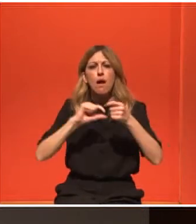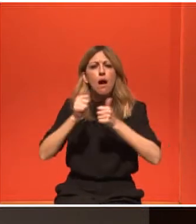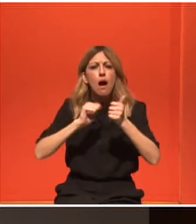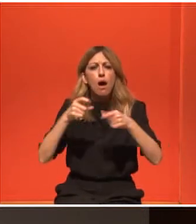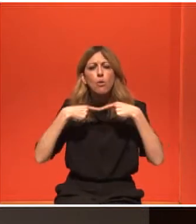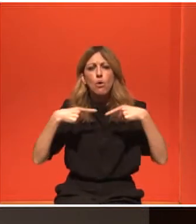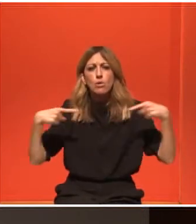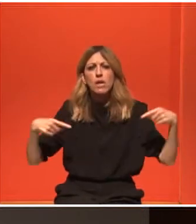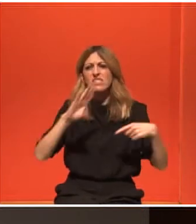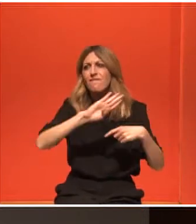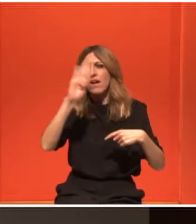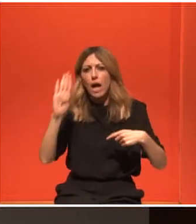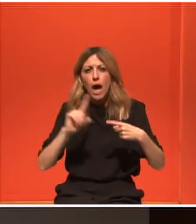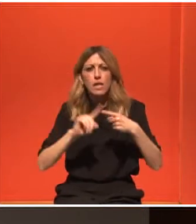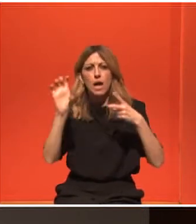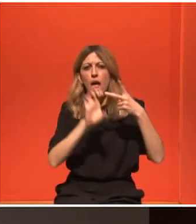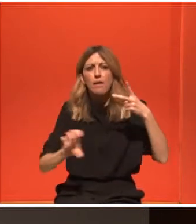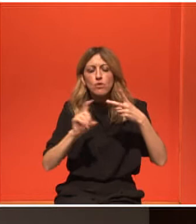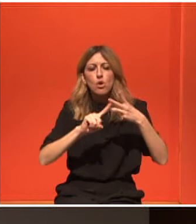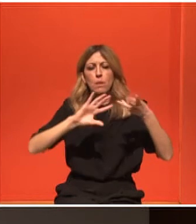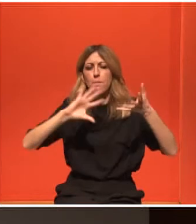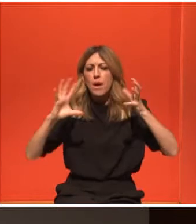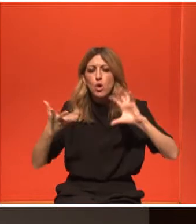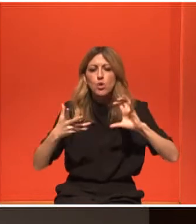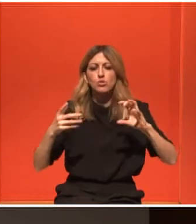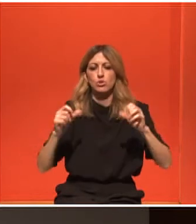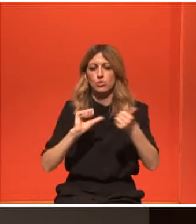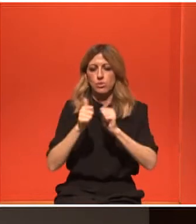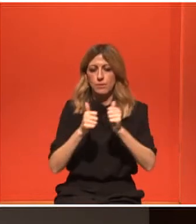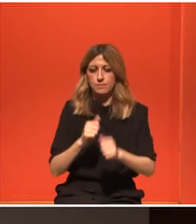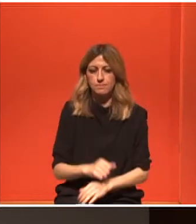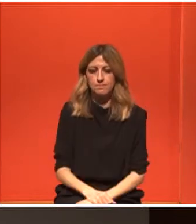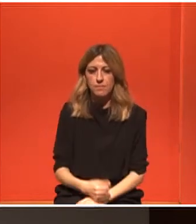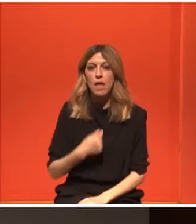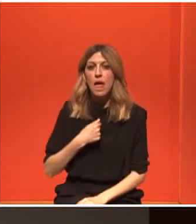Αν θυμάμαι καλά, ήσουν ένα σπρίντερ, προστάσεις. Ναι, ήμουν ένα σπρίντερ.